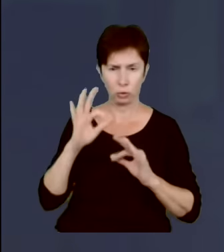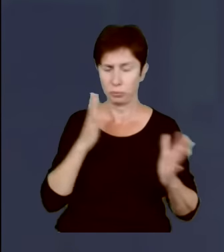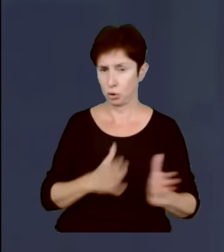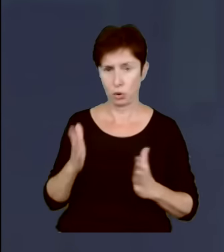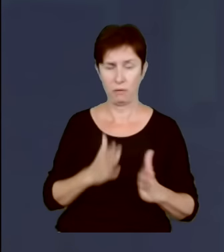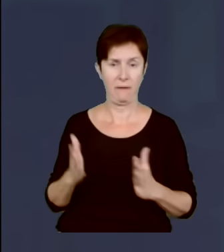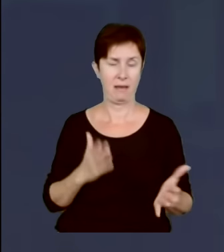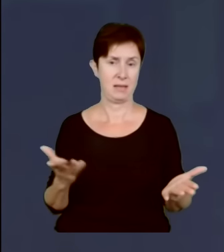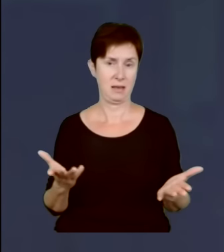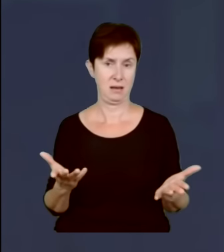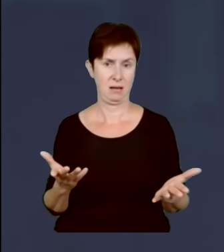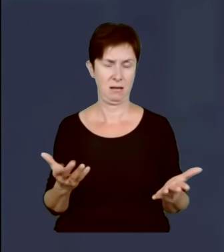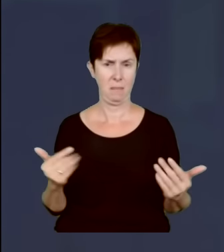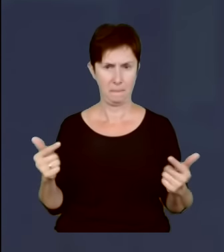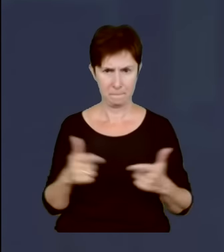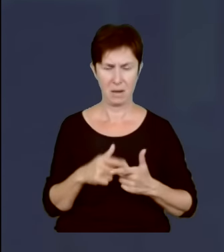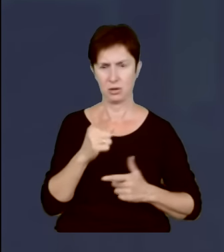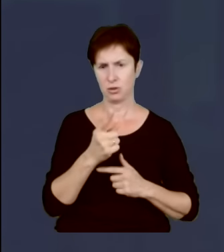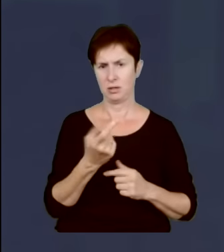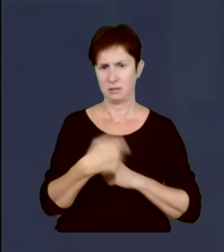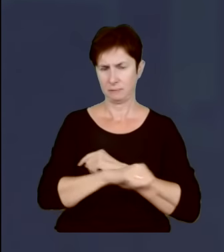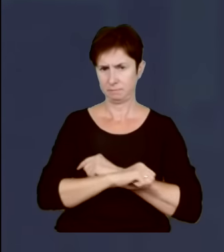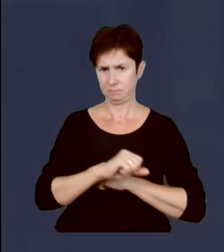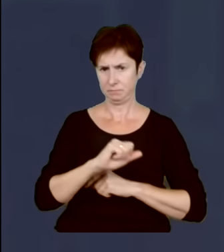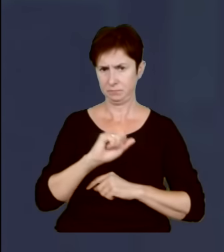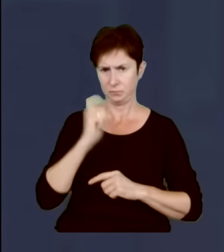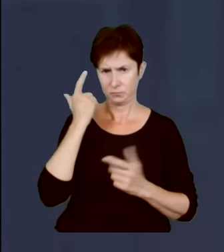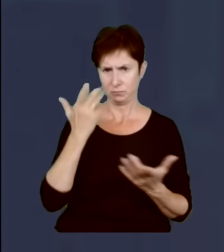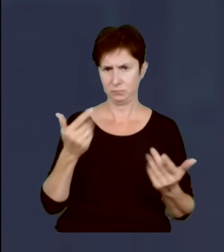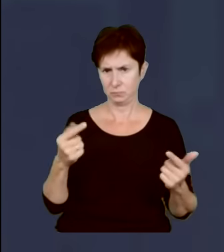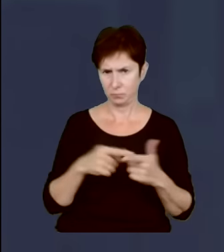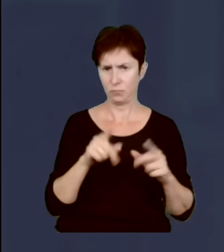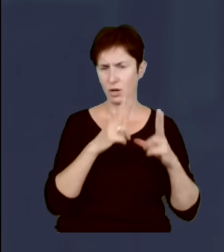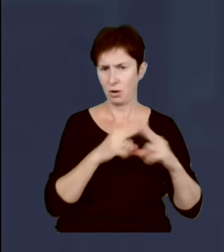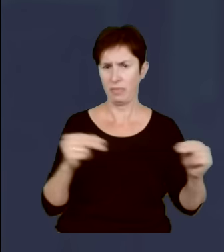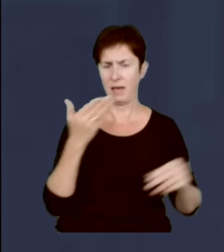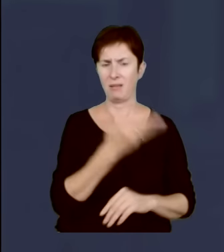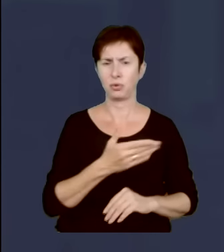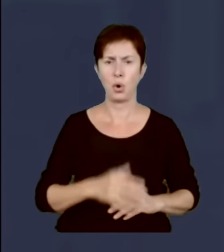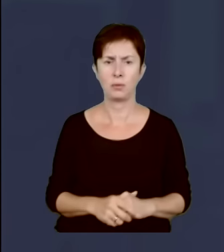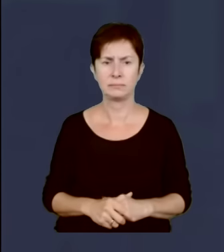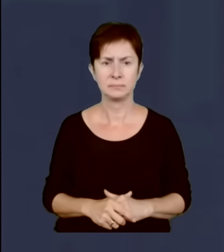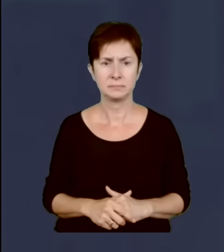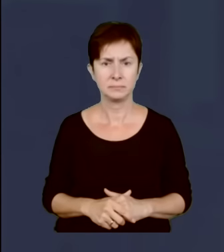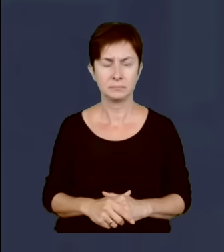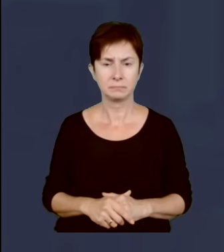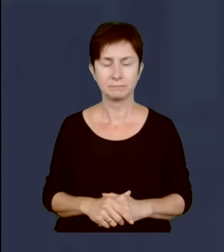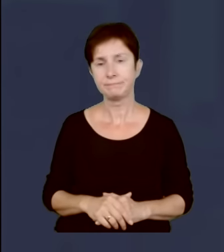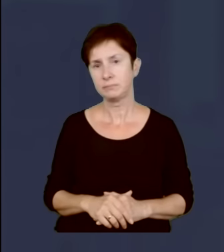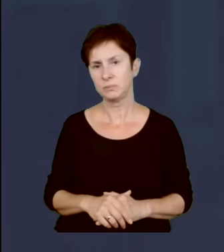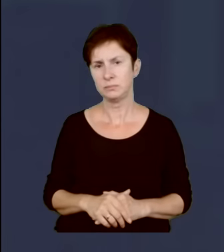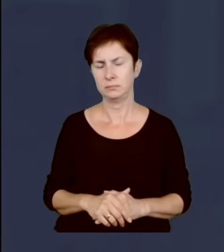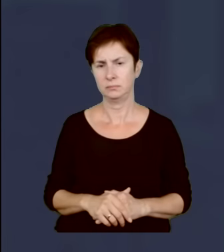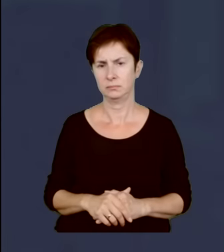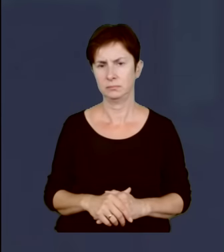żeby pełnić taką rolę również w instytucjach Sojuszu Północnoatlantyckiego. Ma, myślę, że jedne z najwyższych